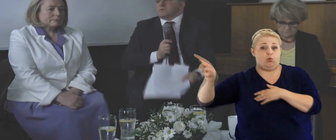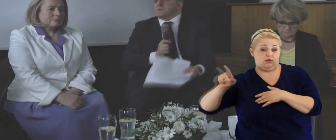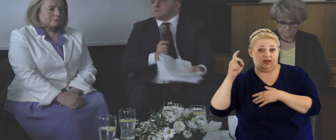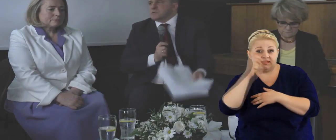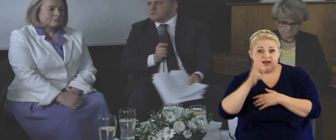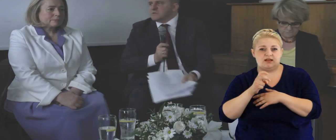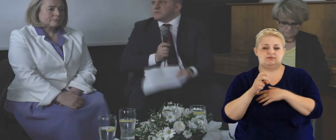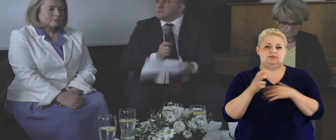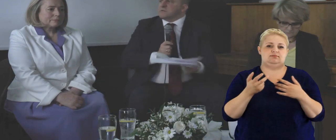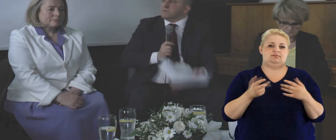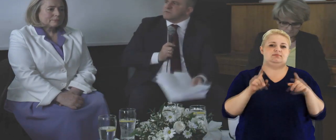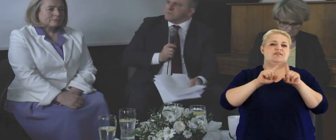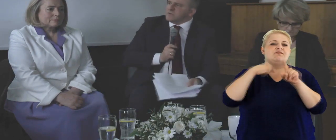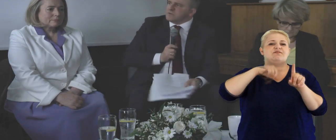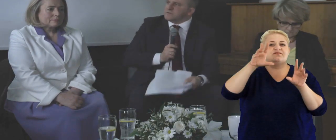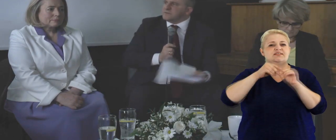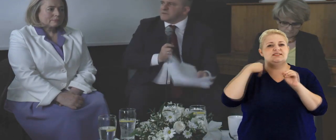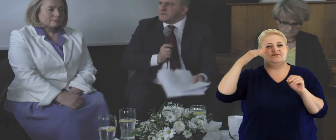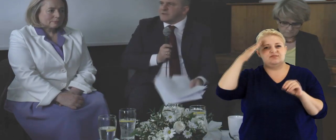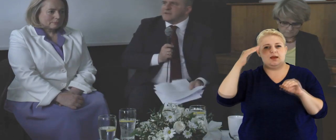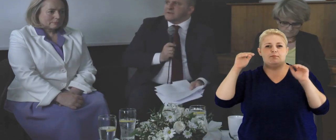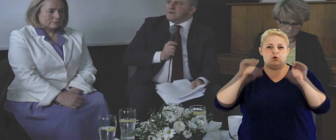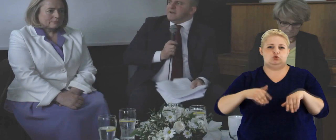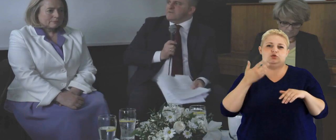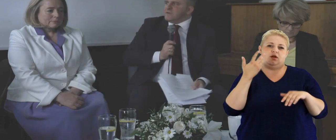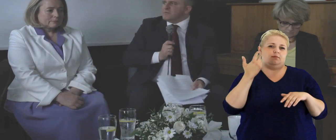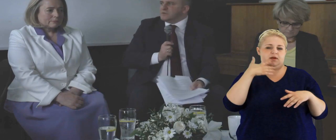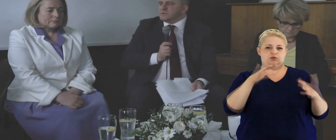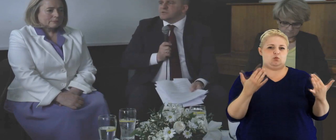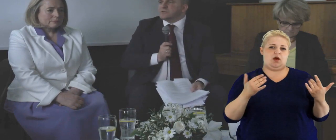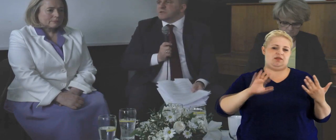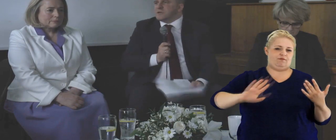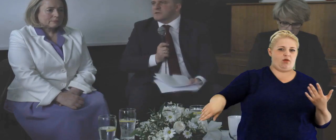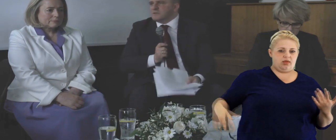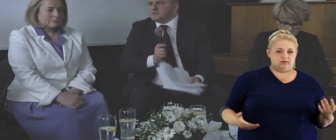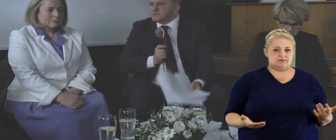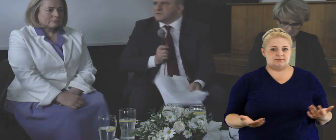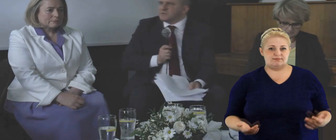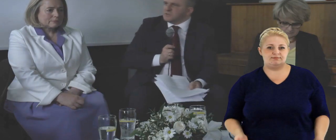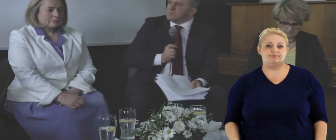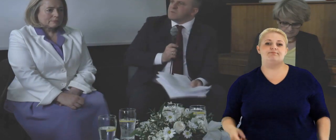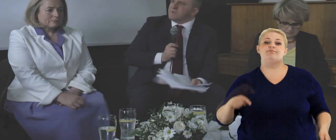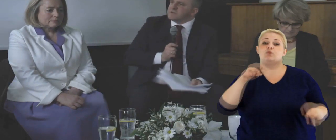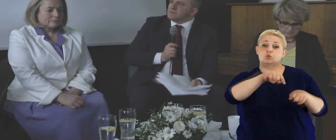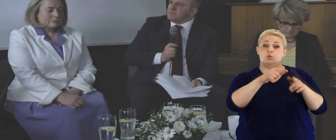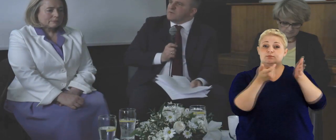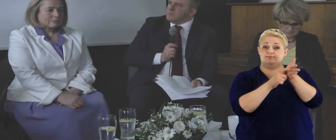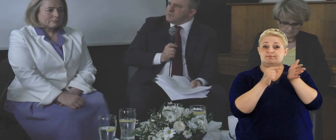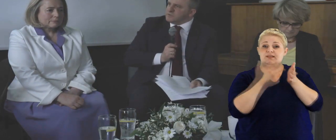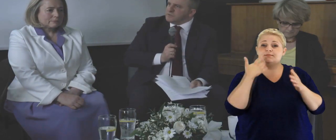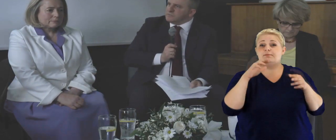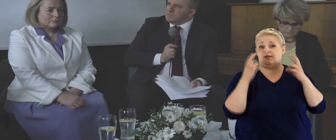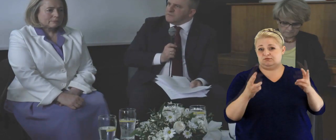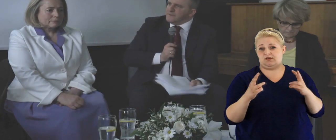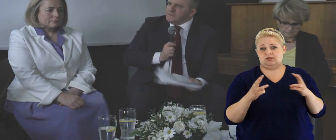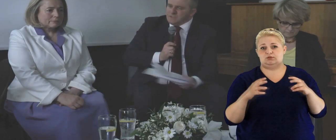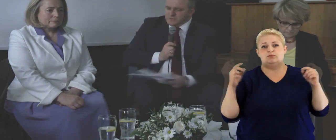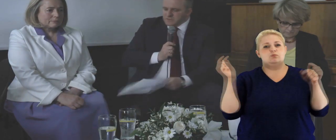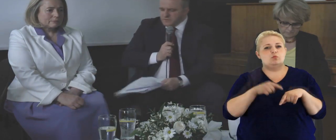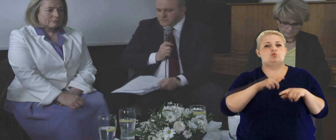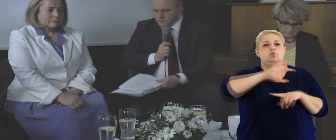ktoś, który reprezentuje czyjeś interesy, robi to za pieniądze i tak dalej, ale wiemy, że wszystkie te rzeczy można bardzo łatwo obejść.